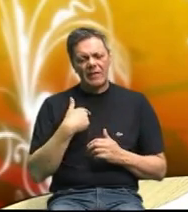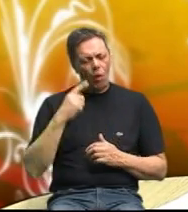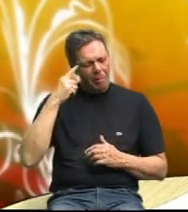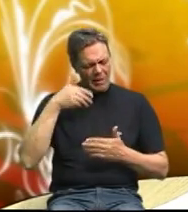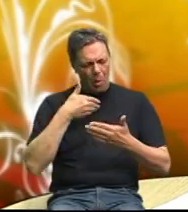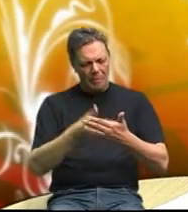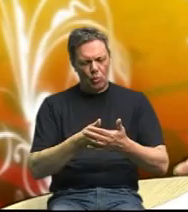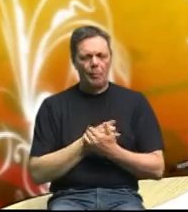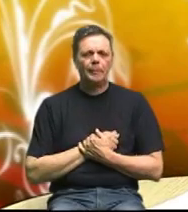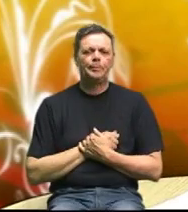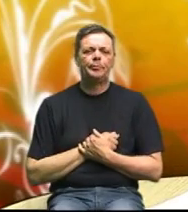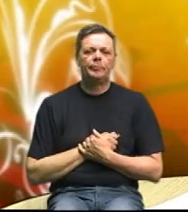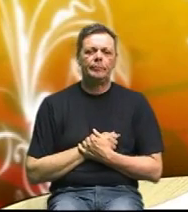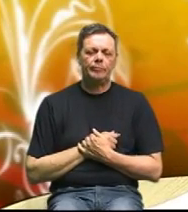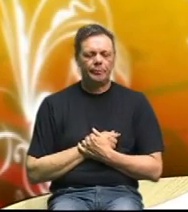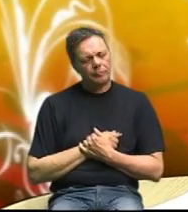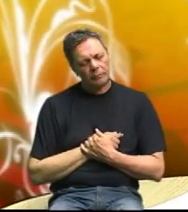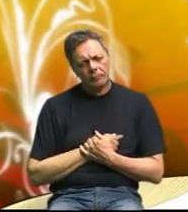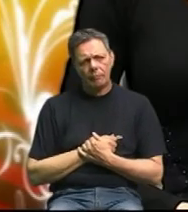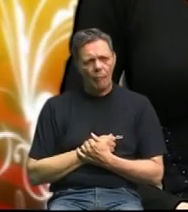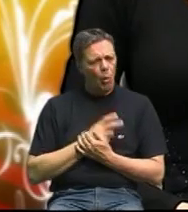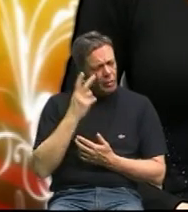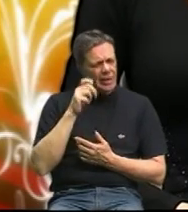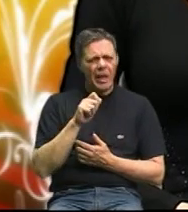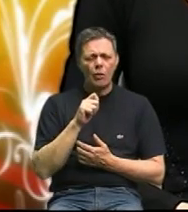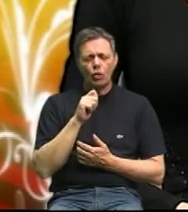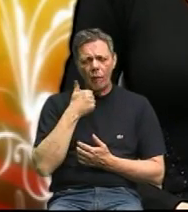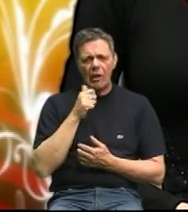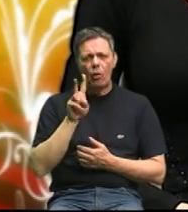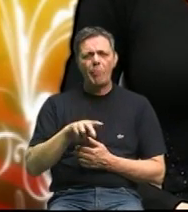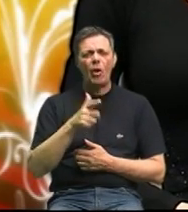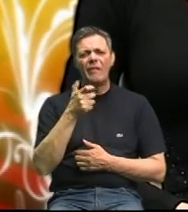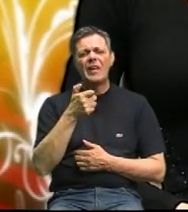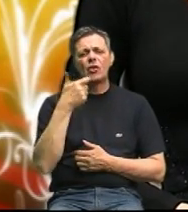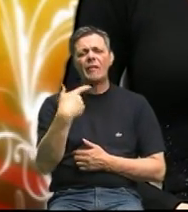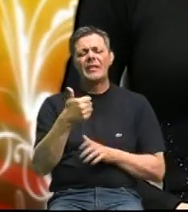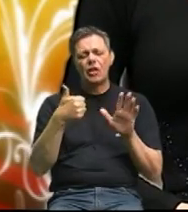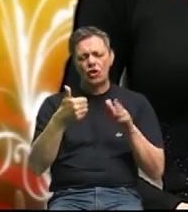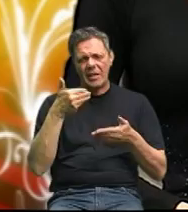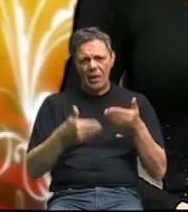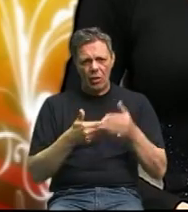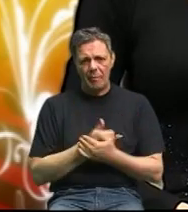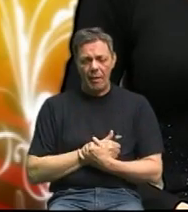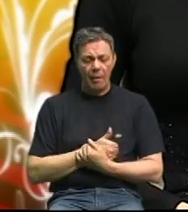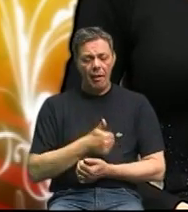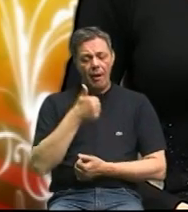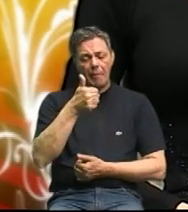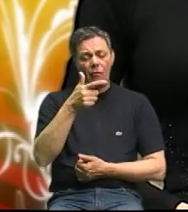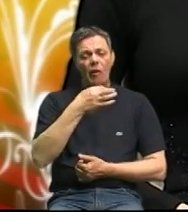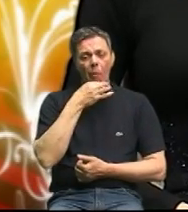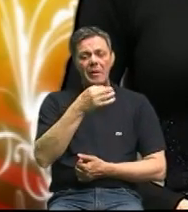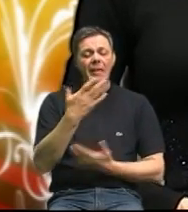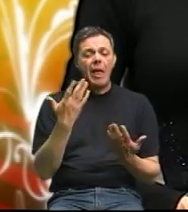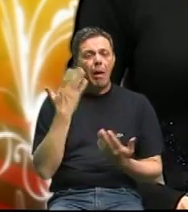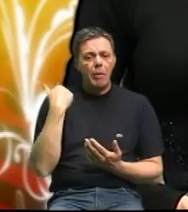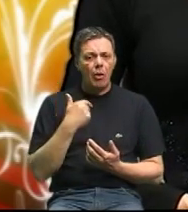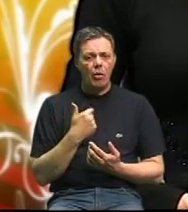tom svemu imala sam jednoga čovjeka koji je imal 226 kilograma a prvo njegovo pitanje je